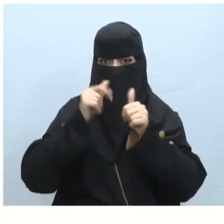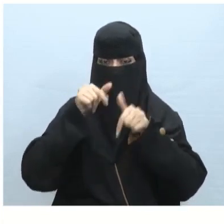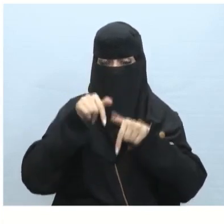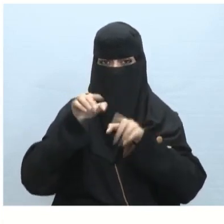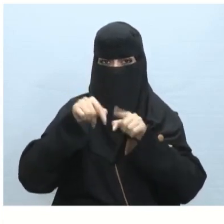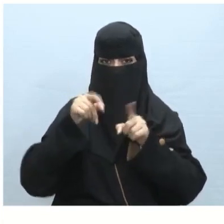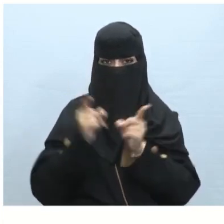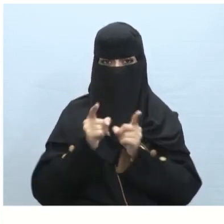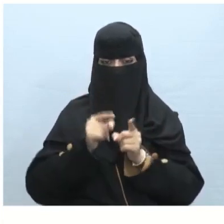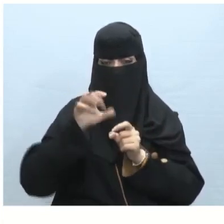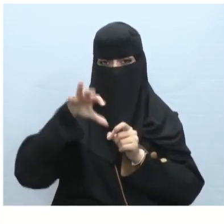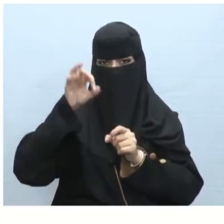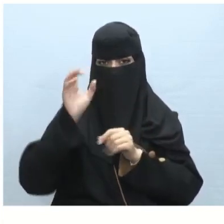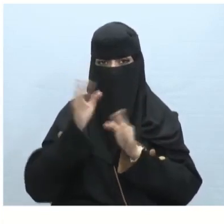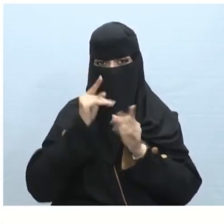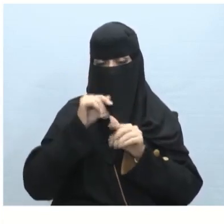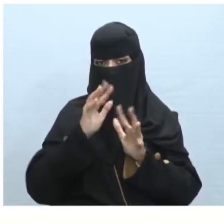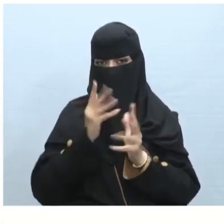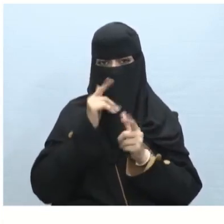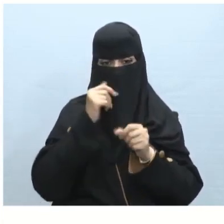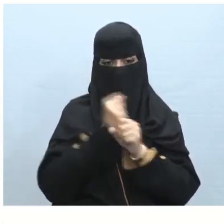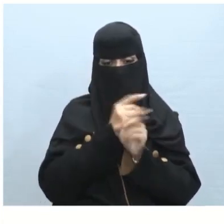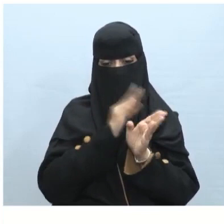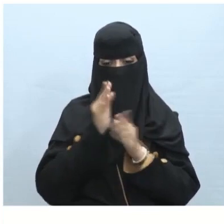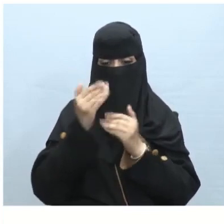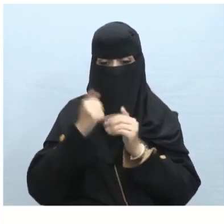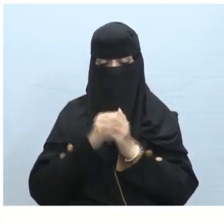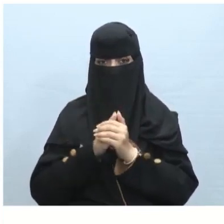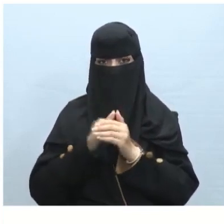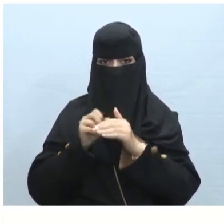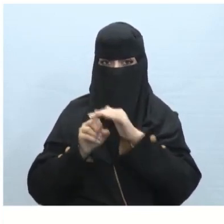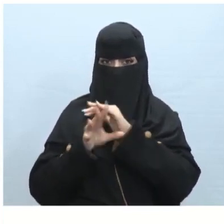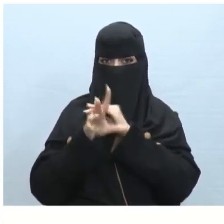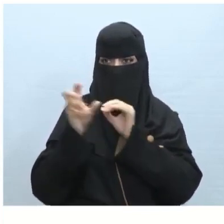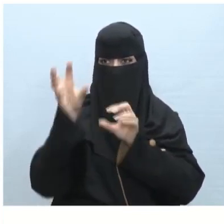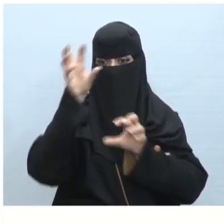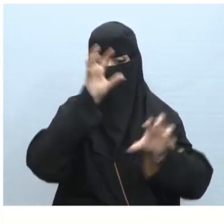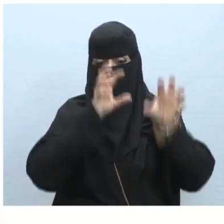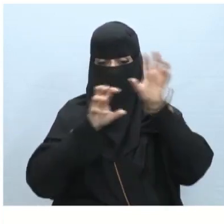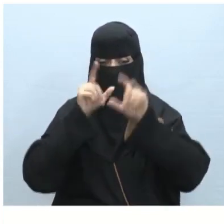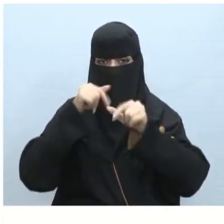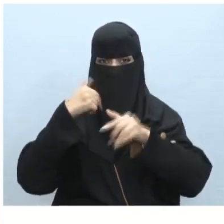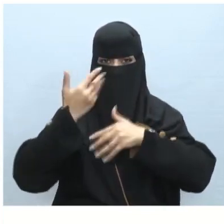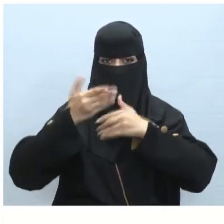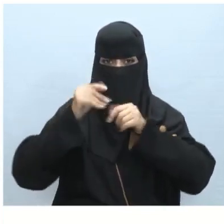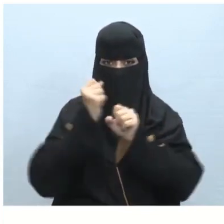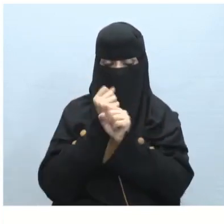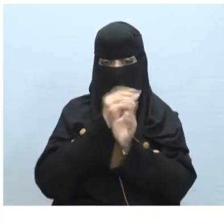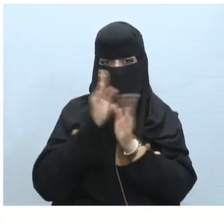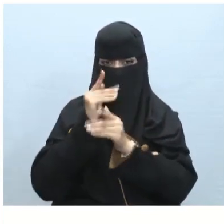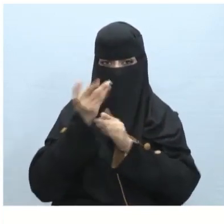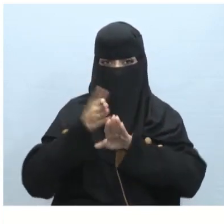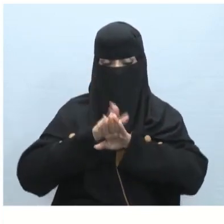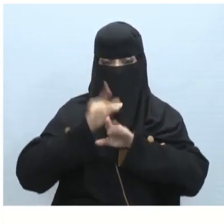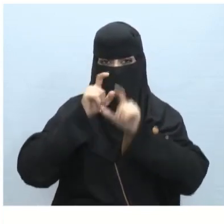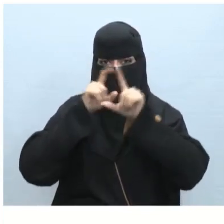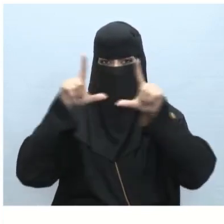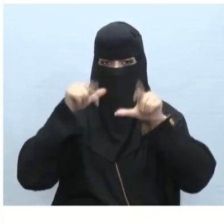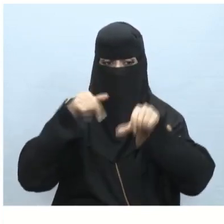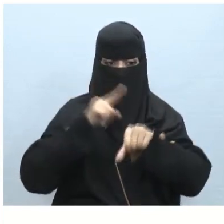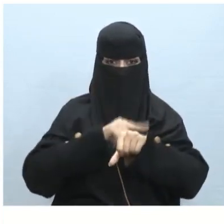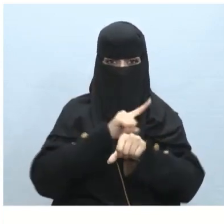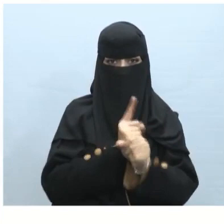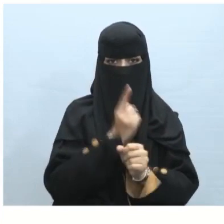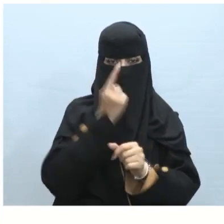أو تحدد كيف يعمل العرض جملة السادسة تظهر تأثيرات الحركة المطبقة على الشريحة في وقت